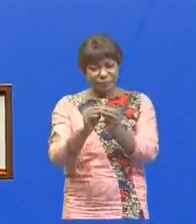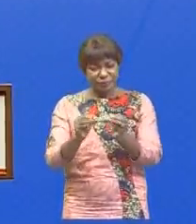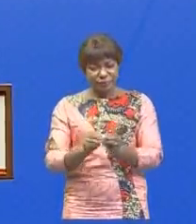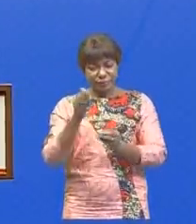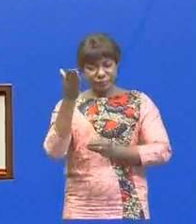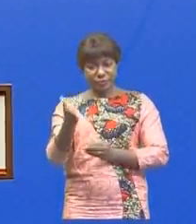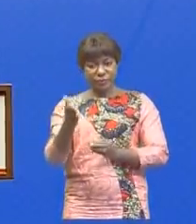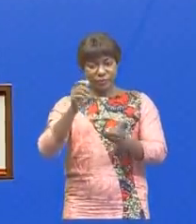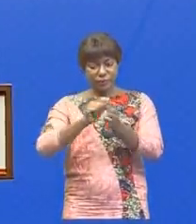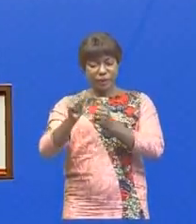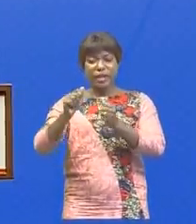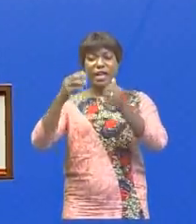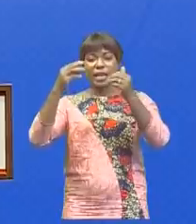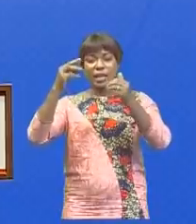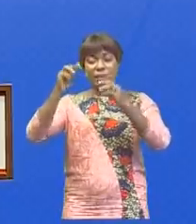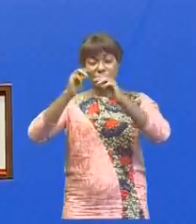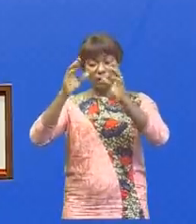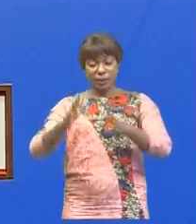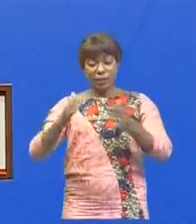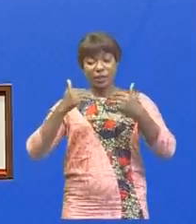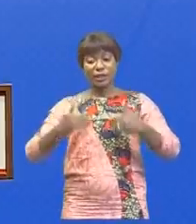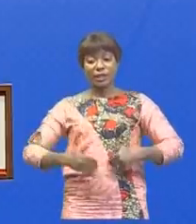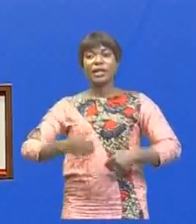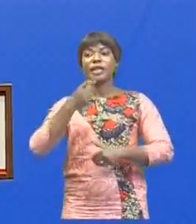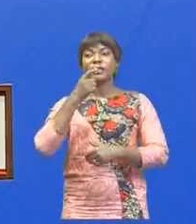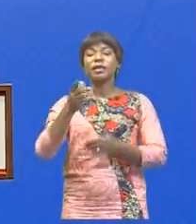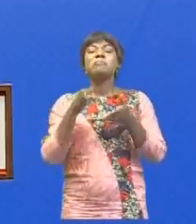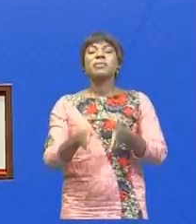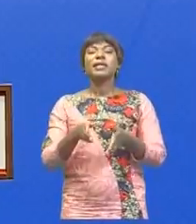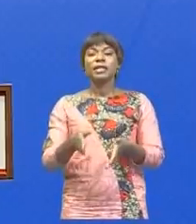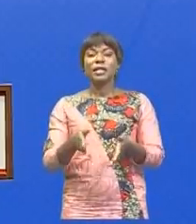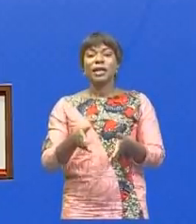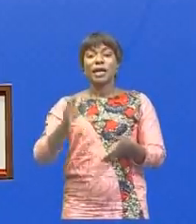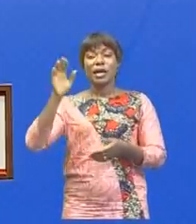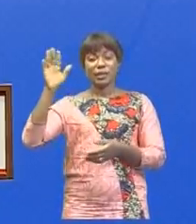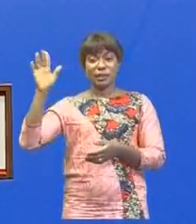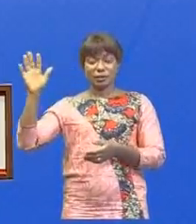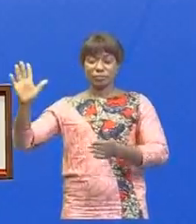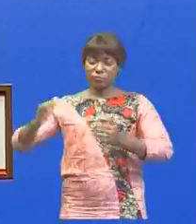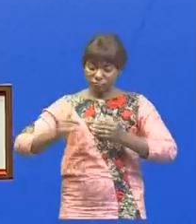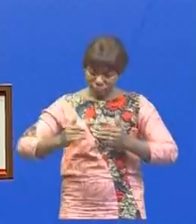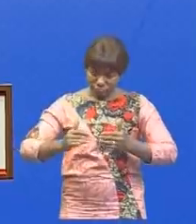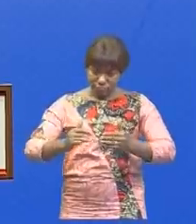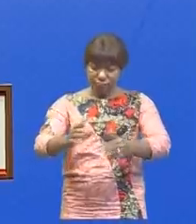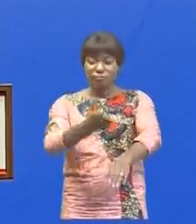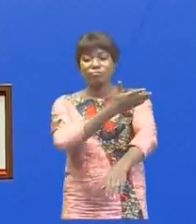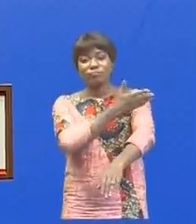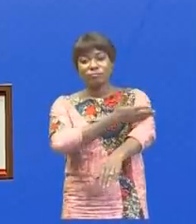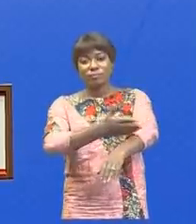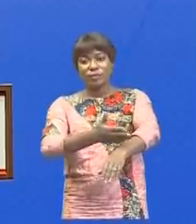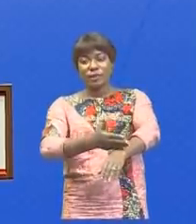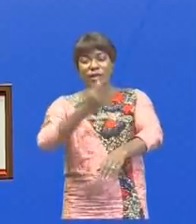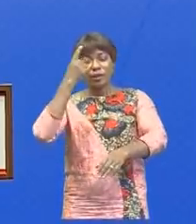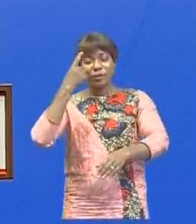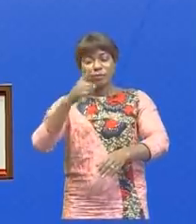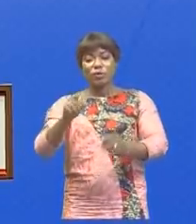le ministère de la Santé indiquent que Kinshasa poursuit sa phase descendante de notification de